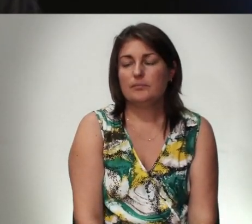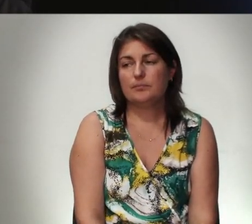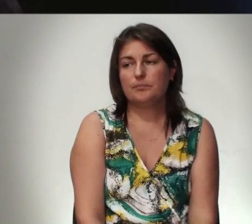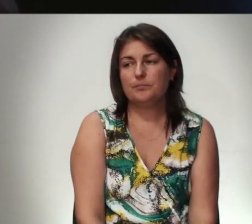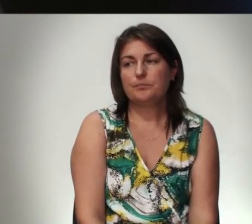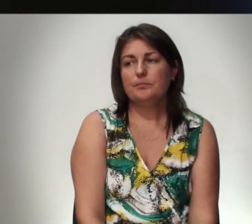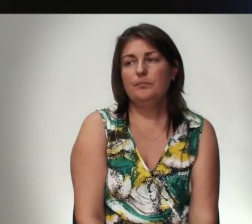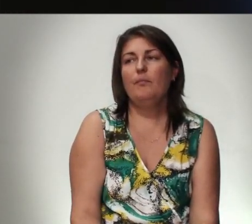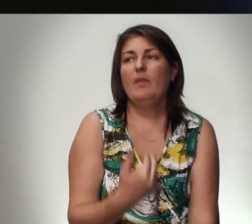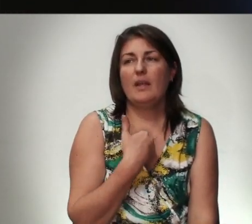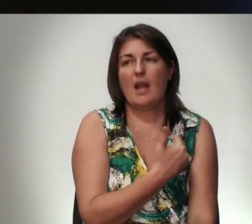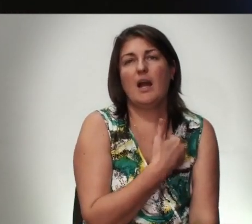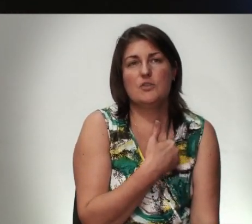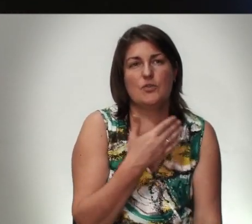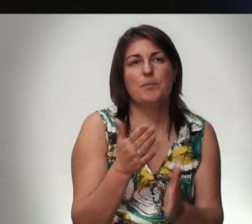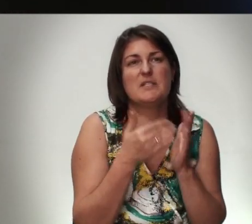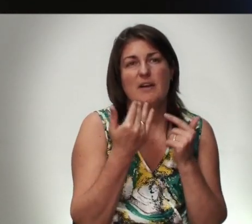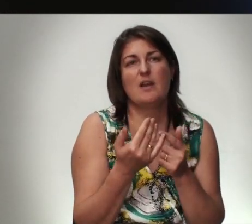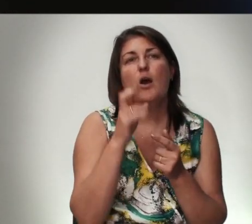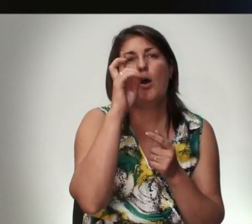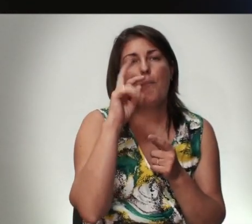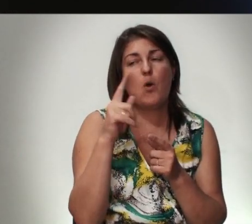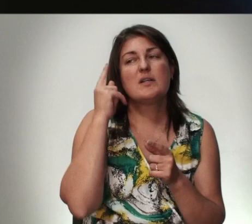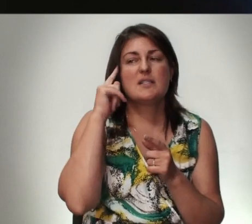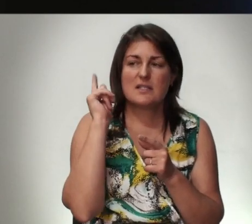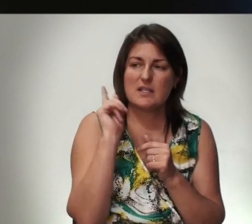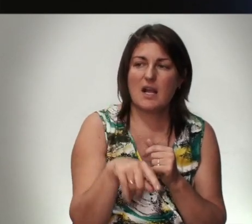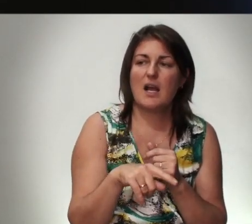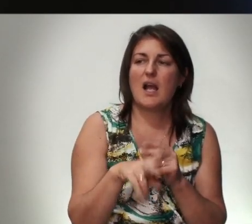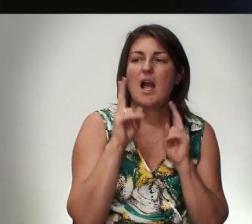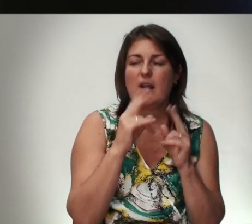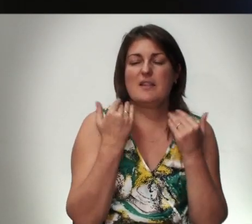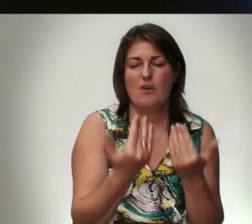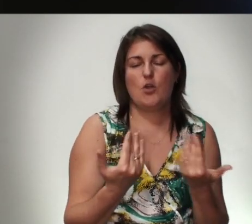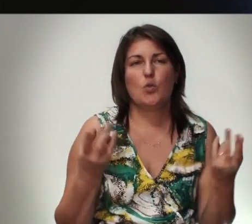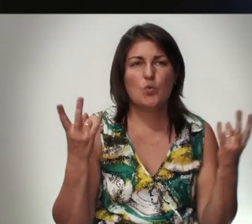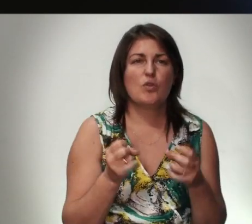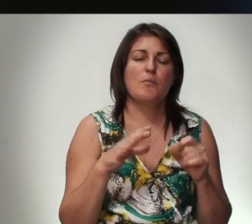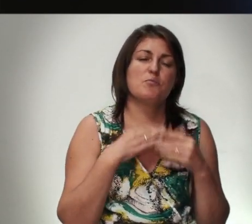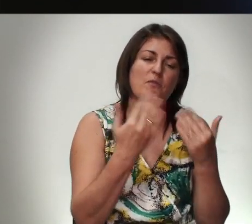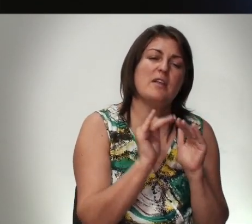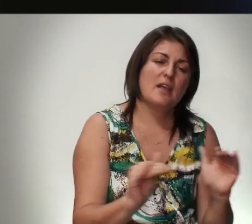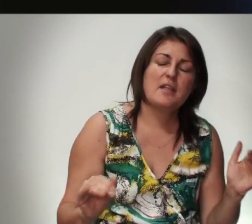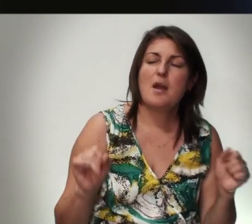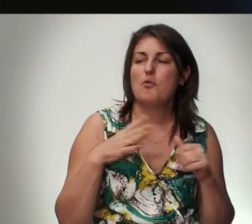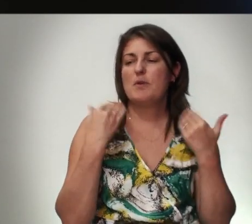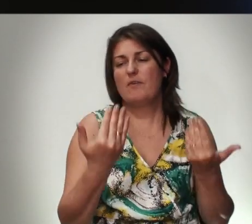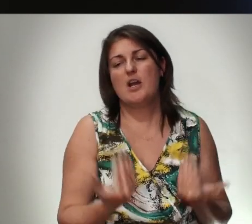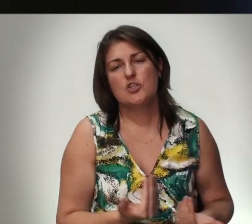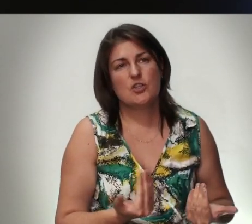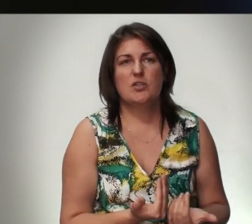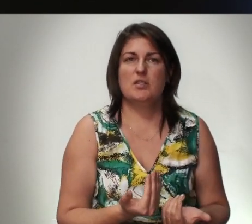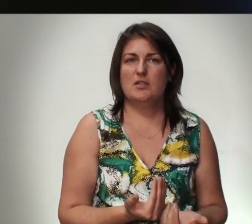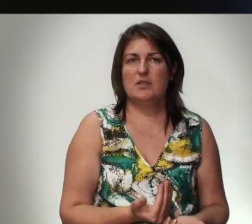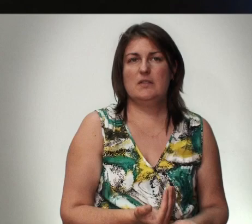Я Хочу Призвать Вас Еще Раз Бог Знает Твои Нужды Может Быть Твои Дети Может Быть Твоя Жизнь